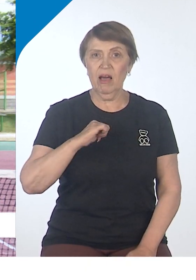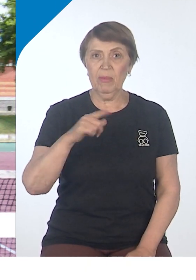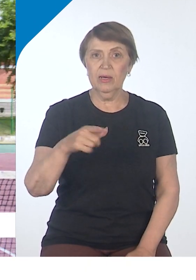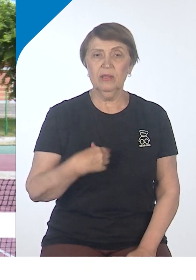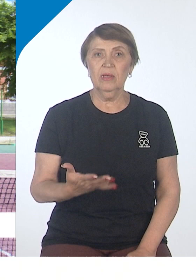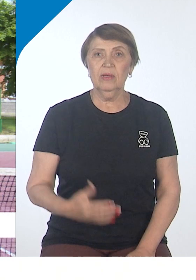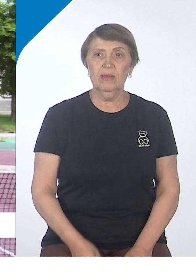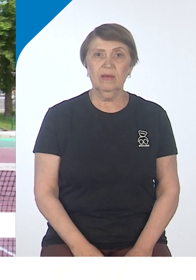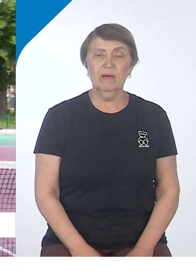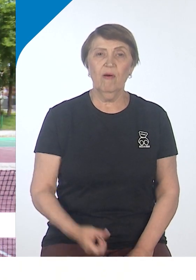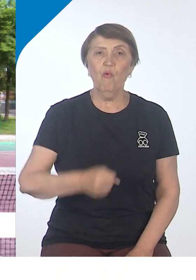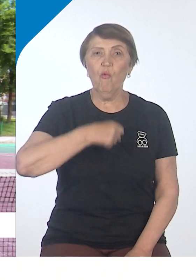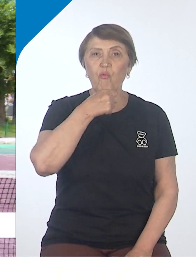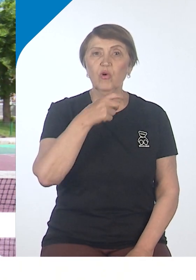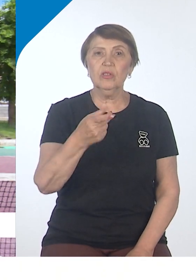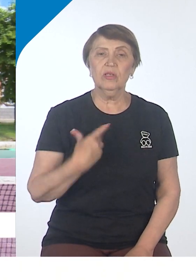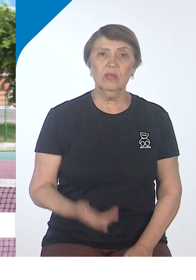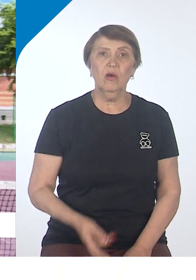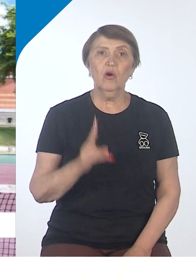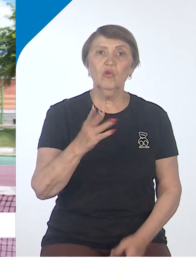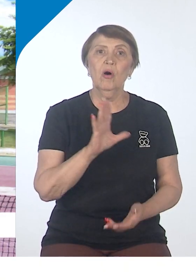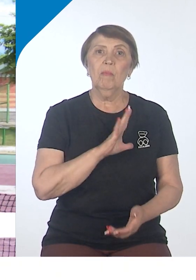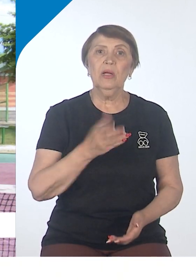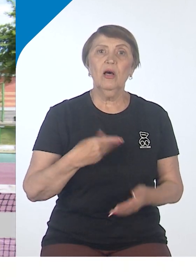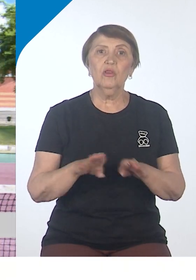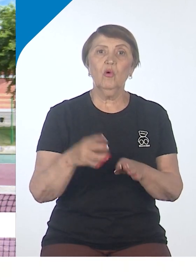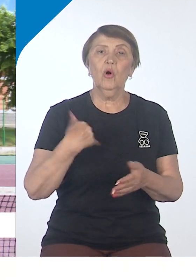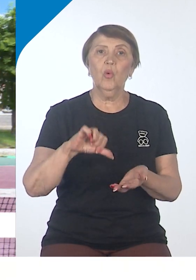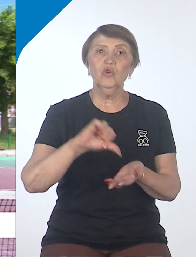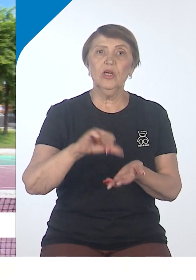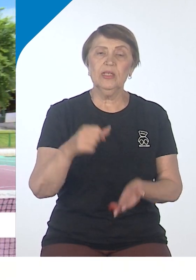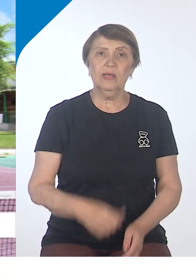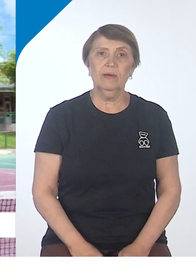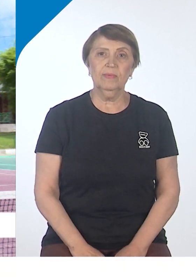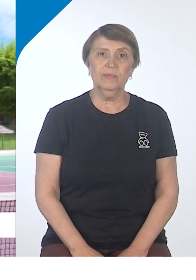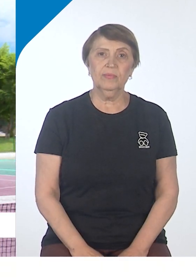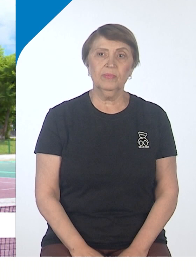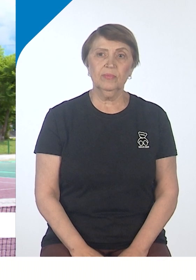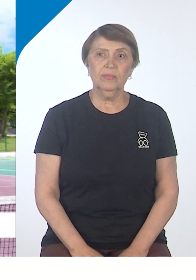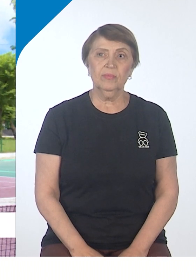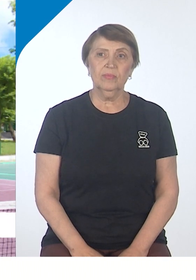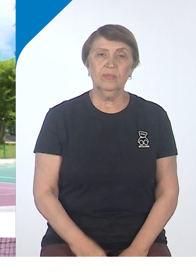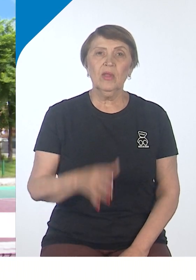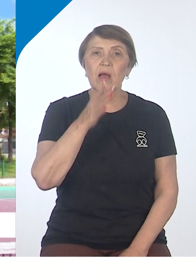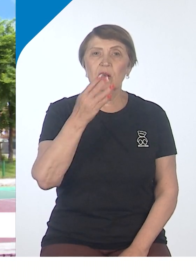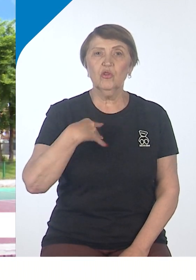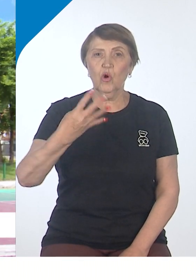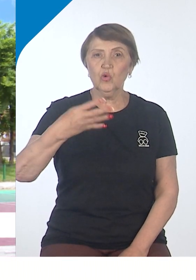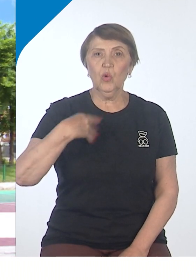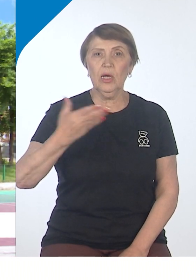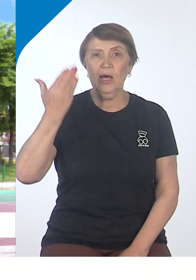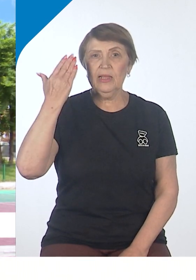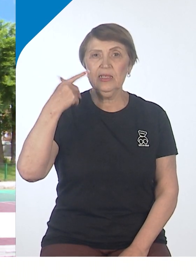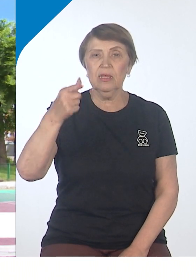самый достопочтенный возраст. Кто был такой участник? Ну, честно говоря, Лидан Браттон был лет 40 назад. Да, это